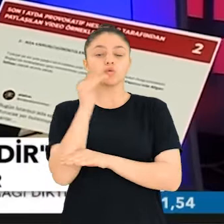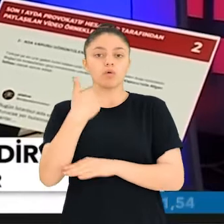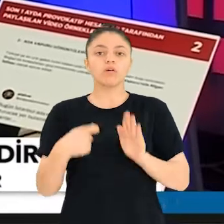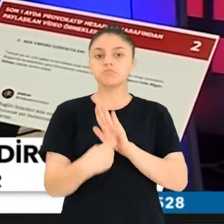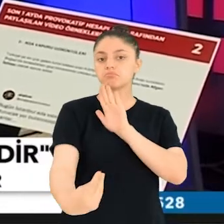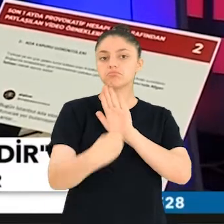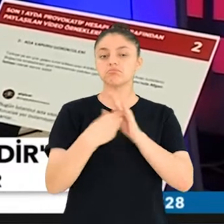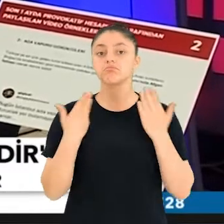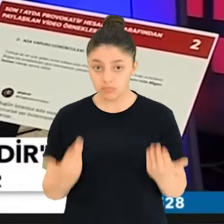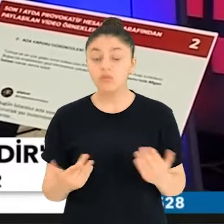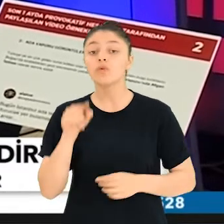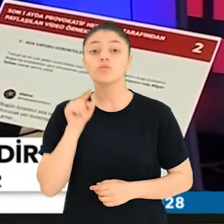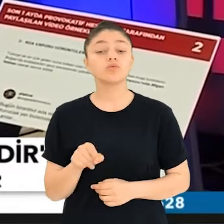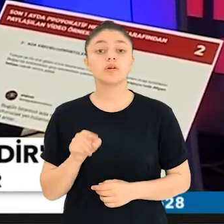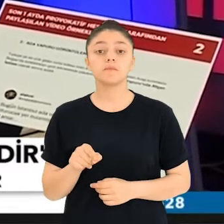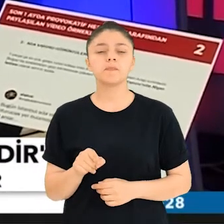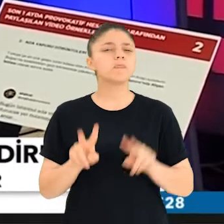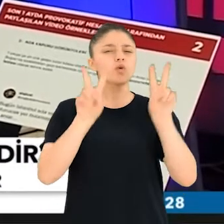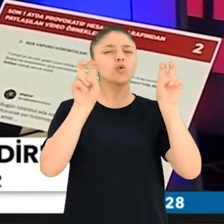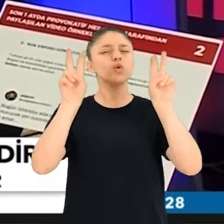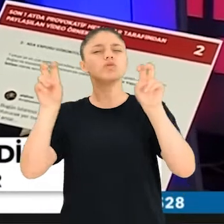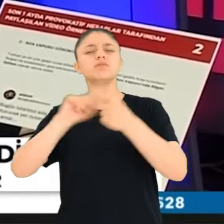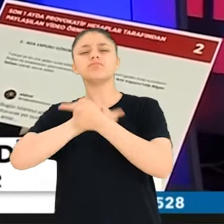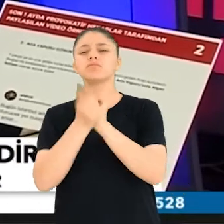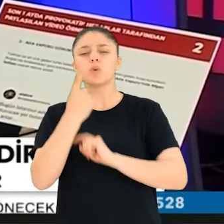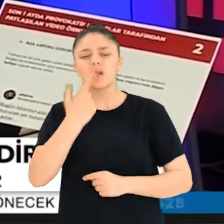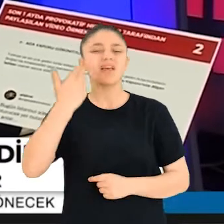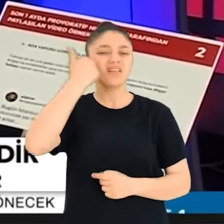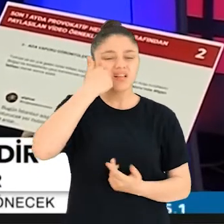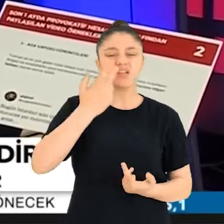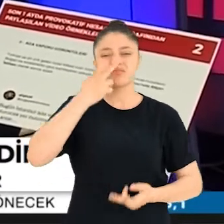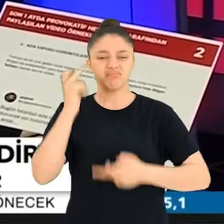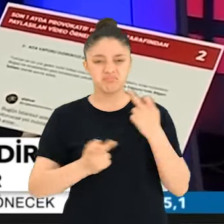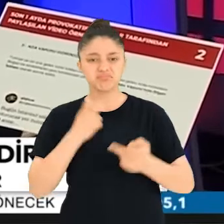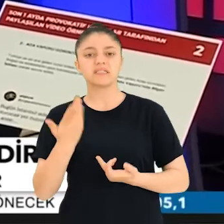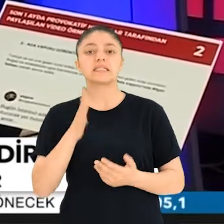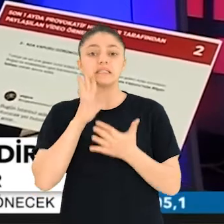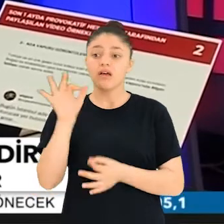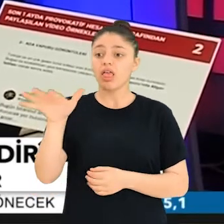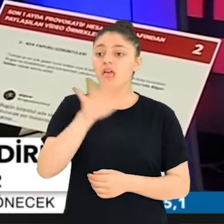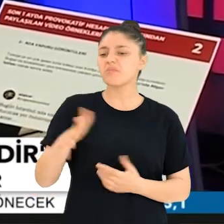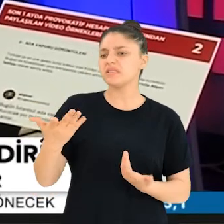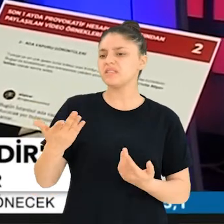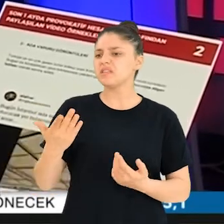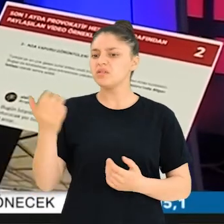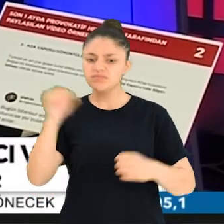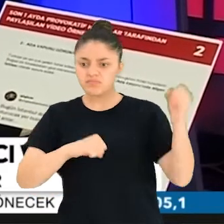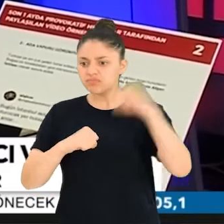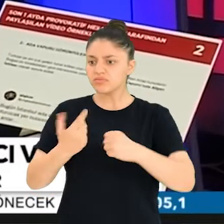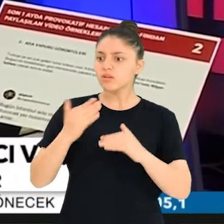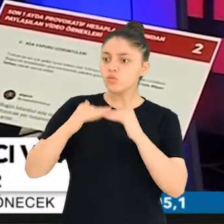ismini bize veriyor. Elbette ki var. Ama burada meseleleri yalan üzerinden, tezvirat üzerinden değerlendirip insanları birbirine